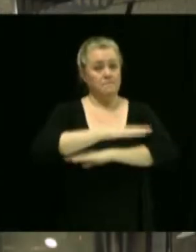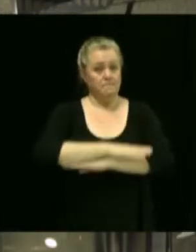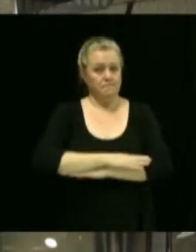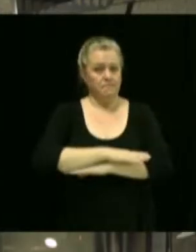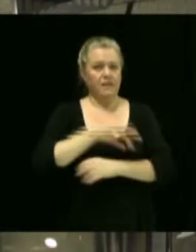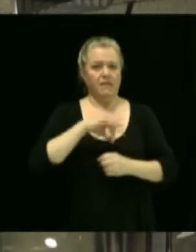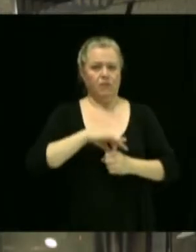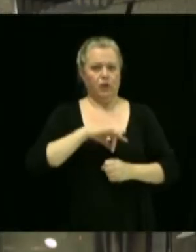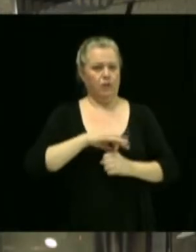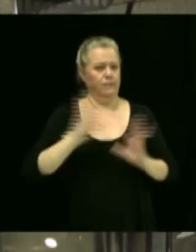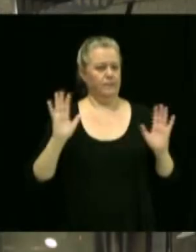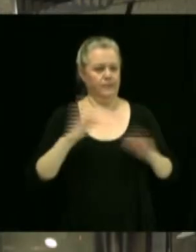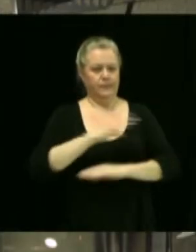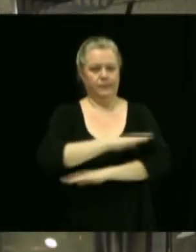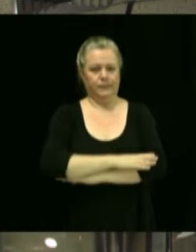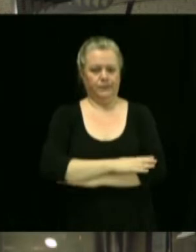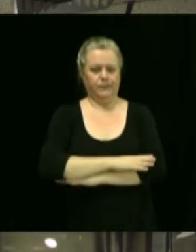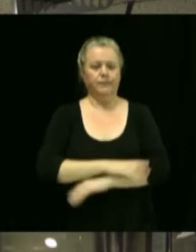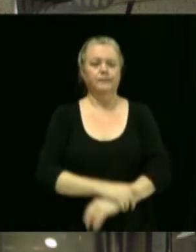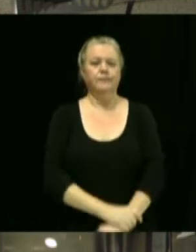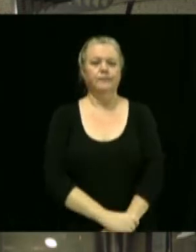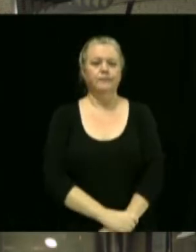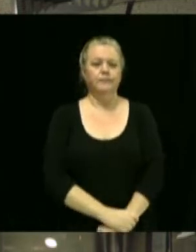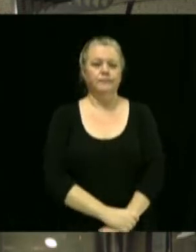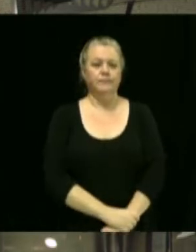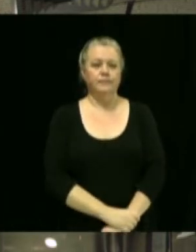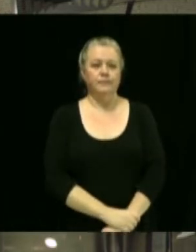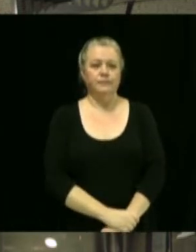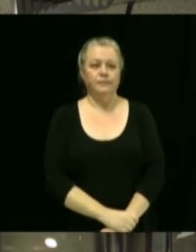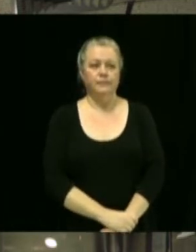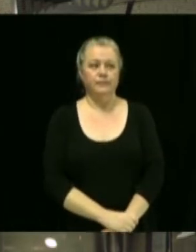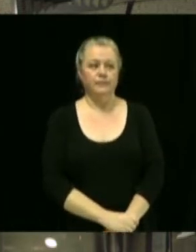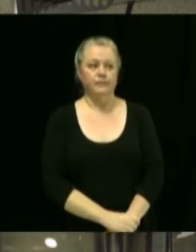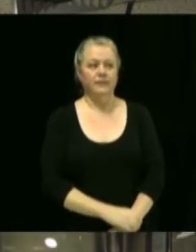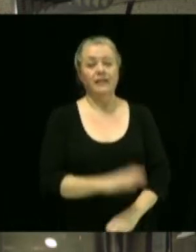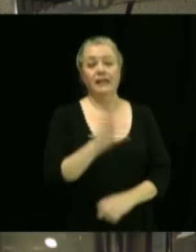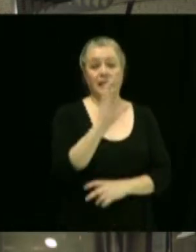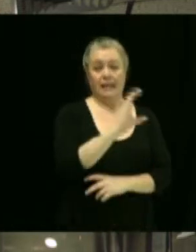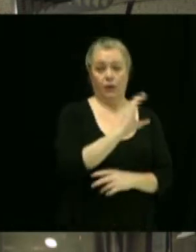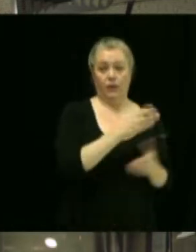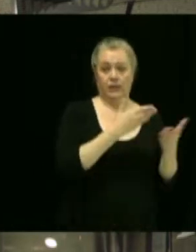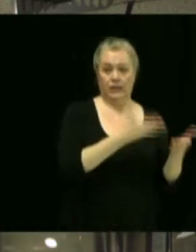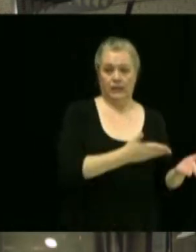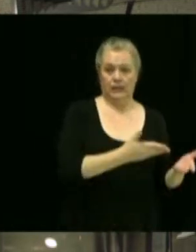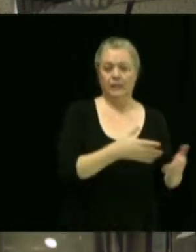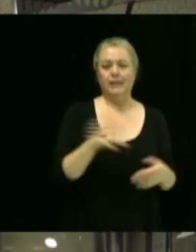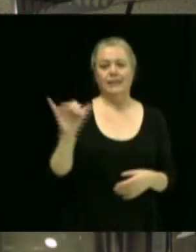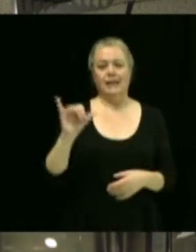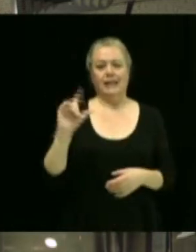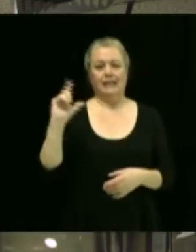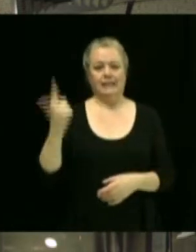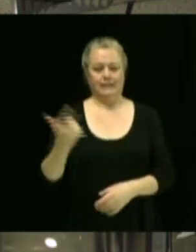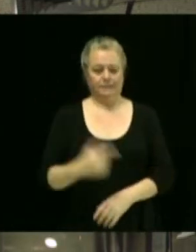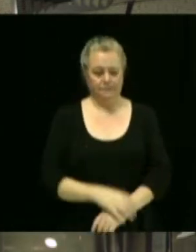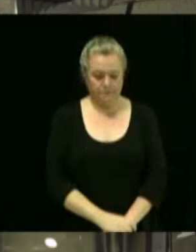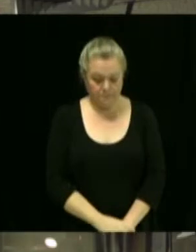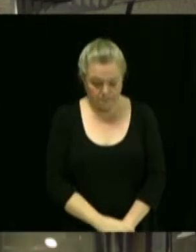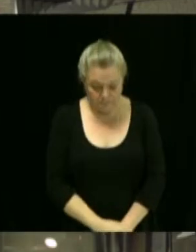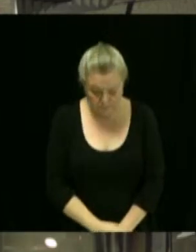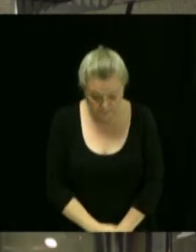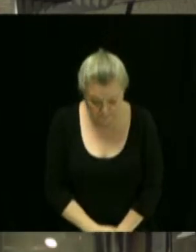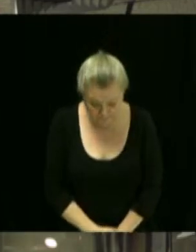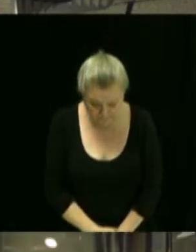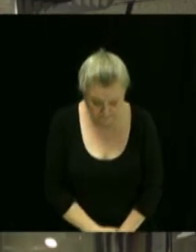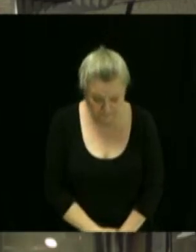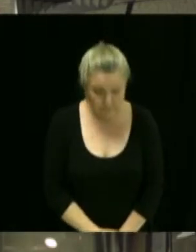Parfait. Caroline propose. Yannick seconde. C'est